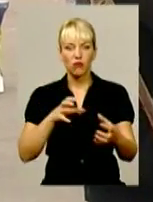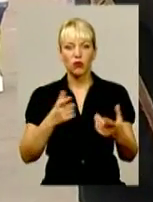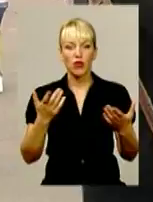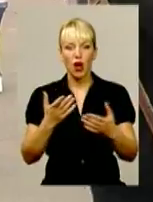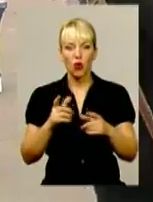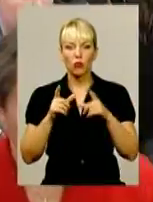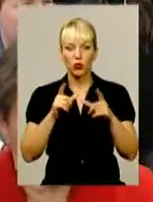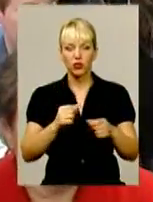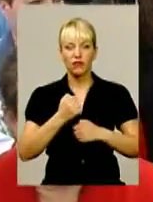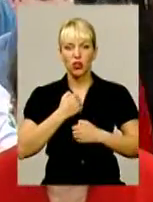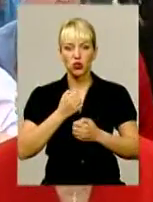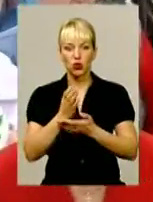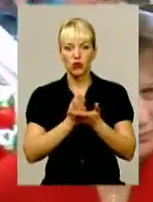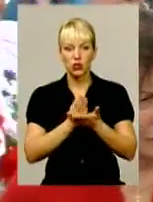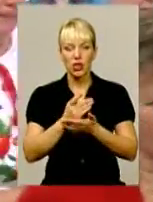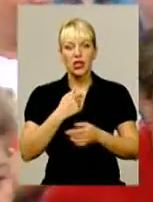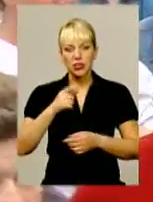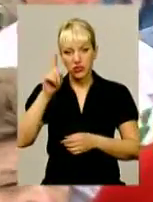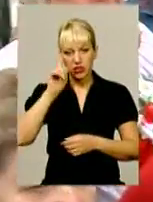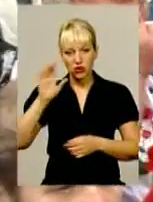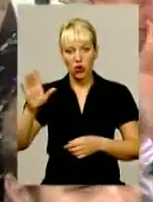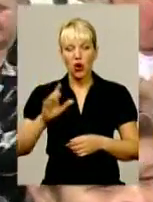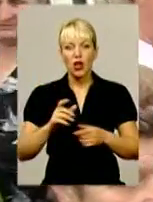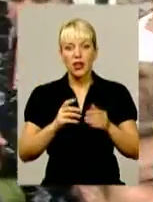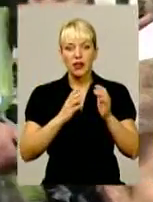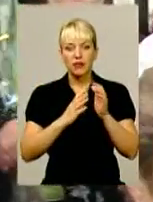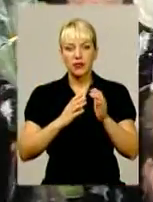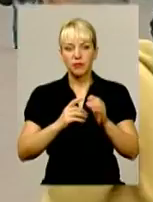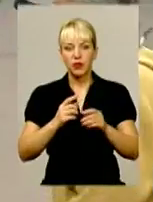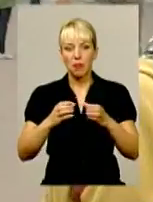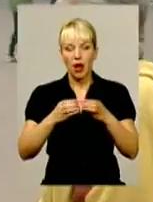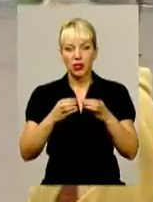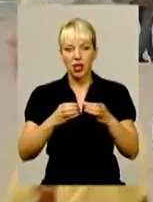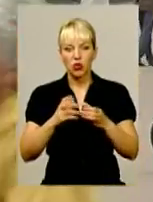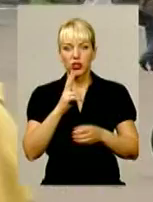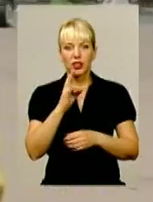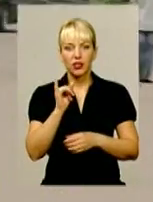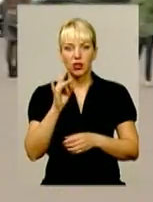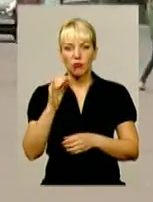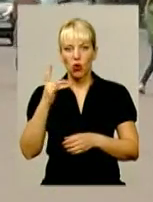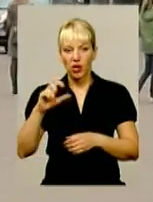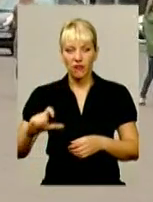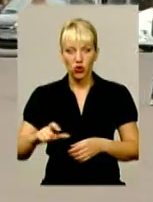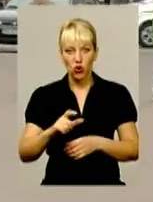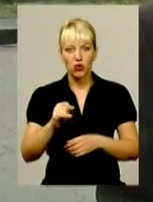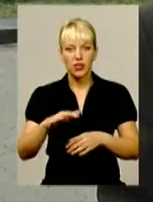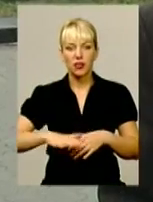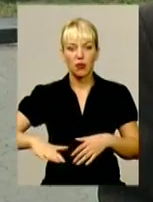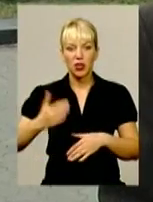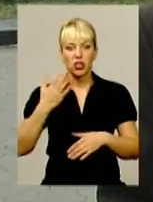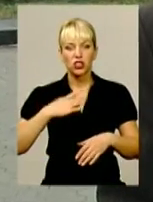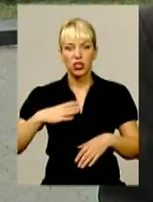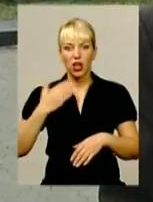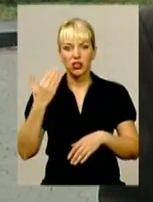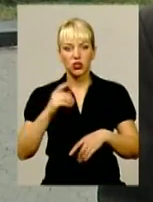військовослужбовці славнозвісного 90-го окремого аеромобільного батальйону. А допоки кіборги в дорозі, на Майдані їх чекають родичі. Кого будете